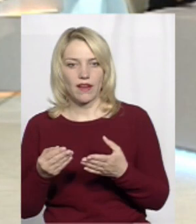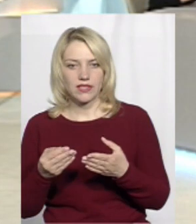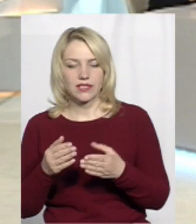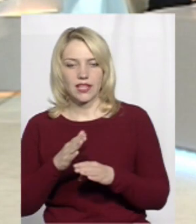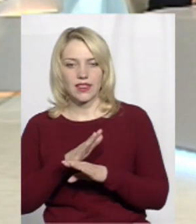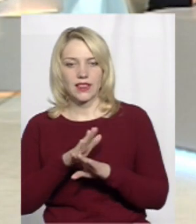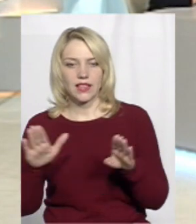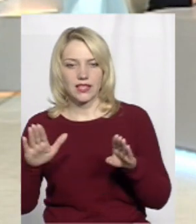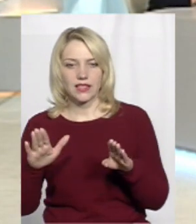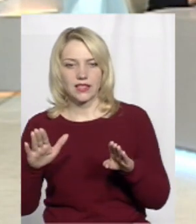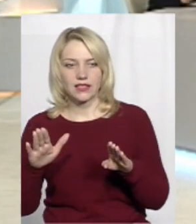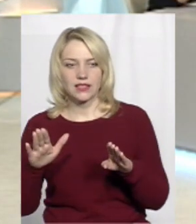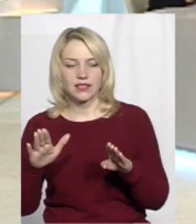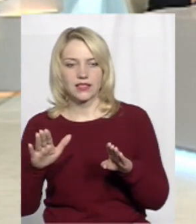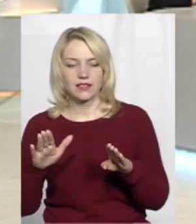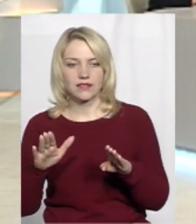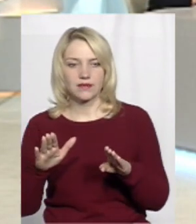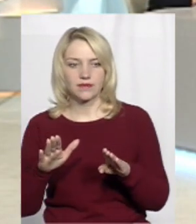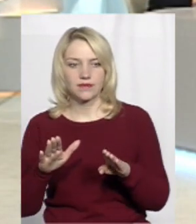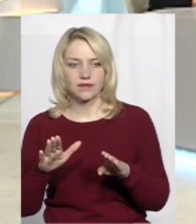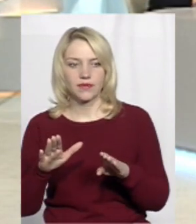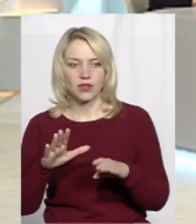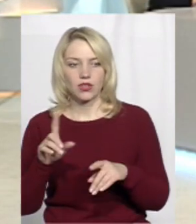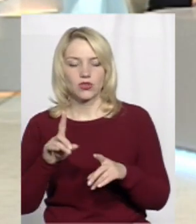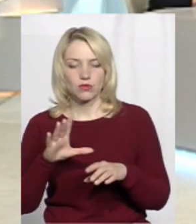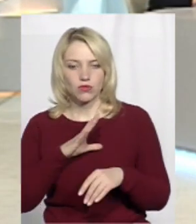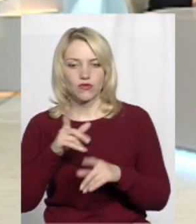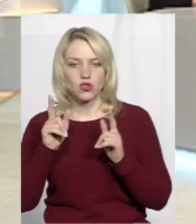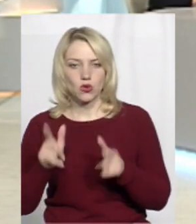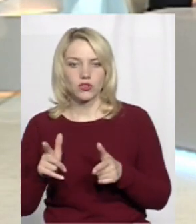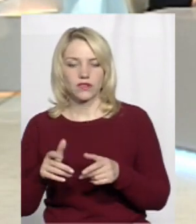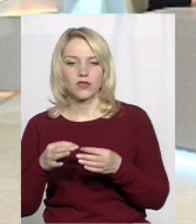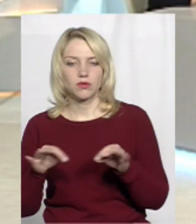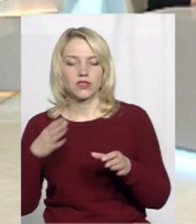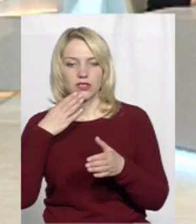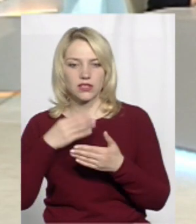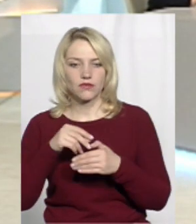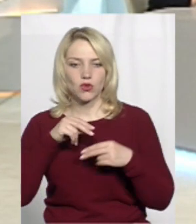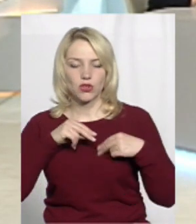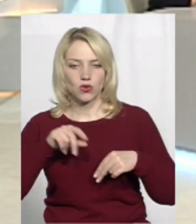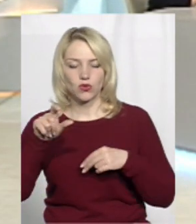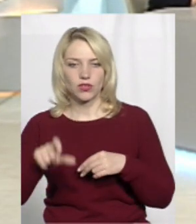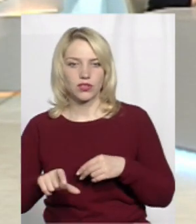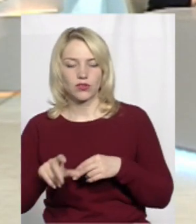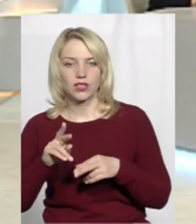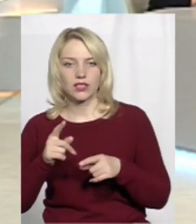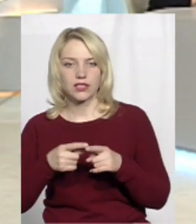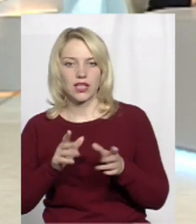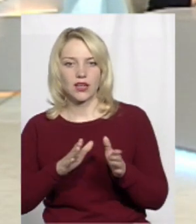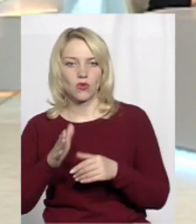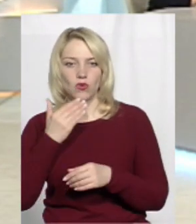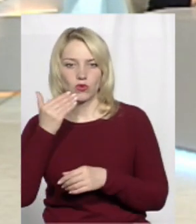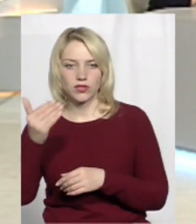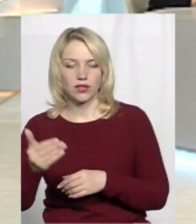був згоден відпустити свого співробітника? Як це регулюється?